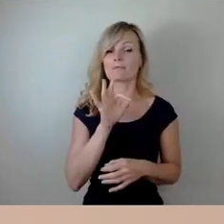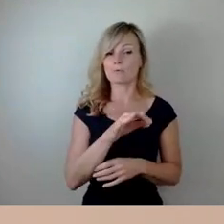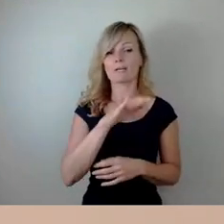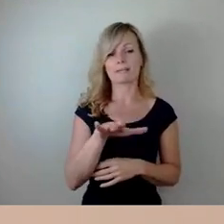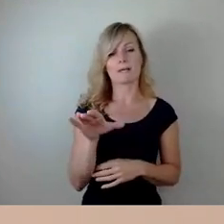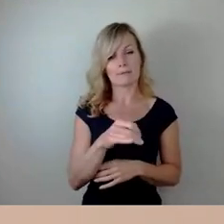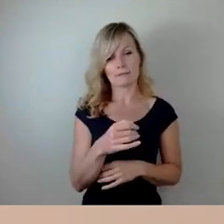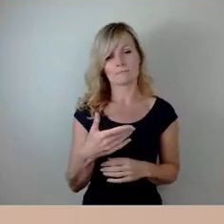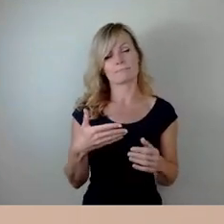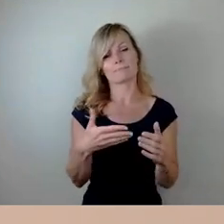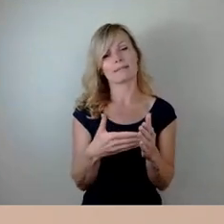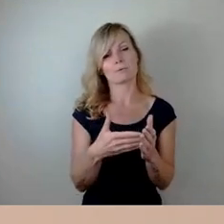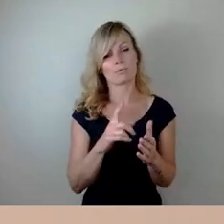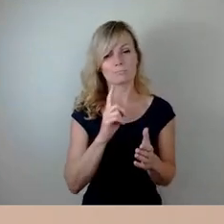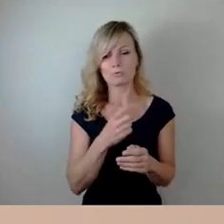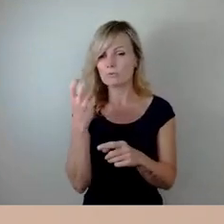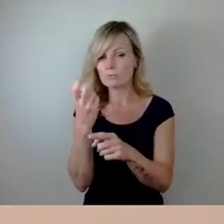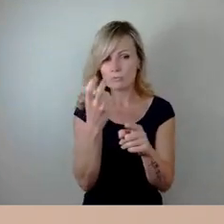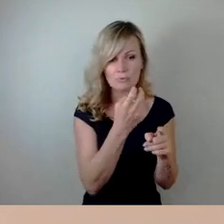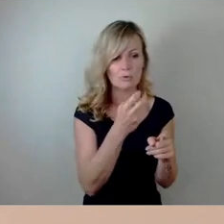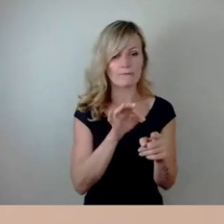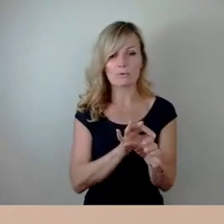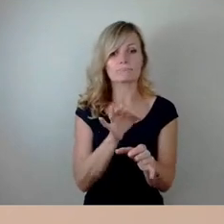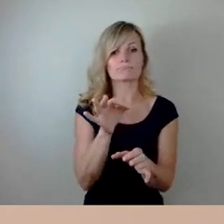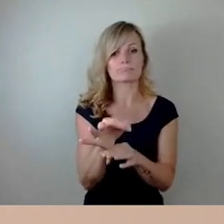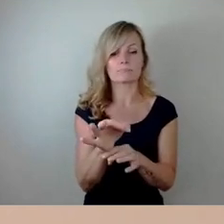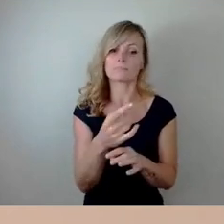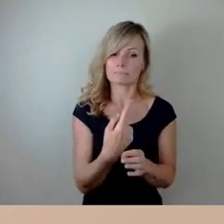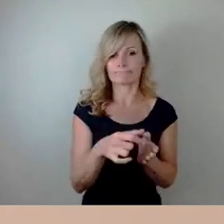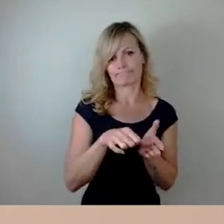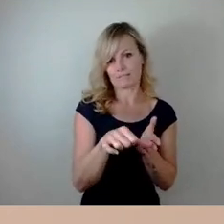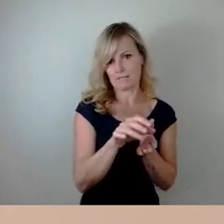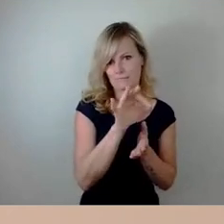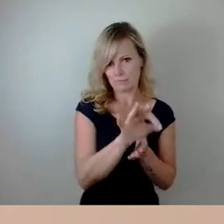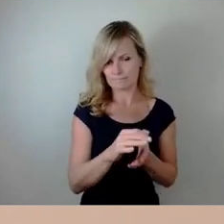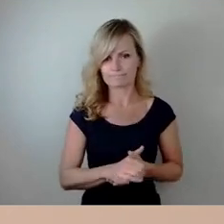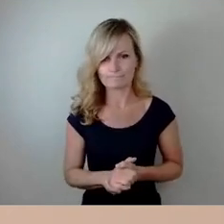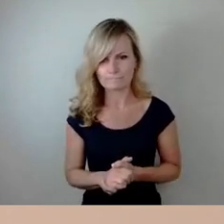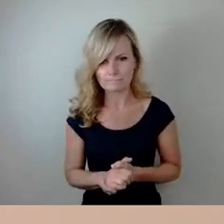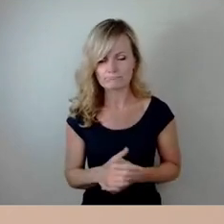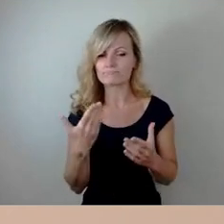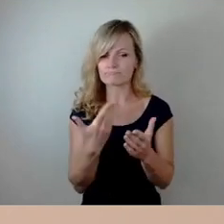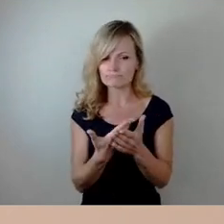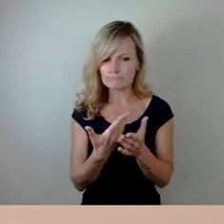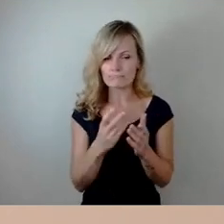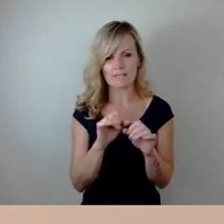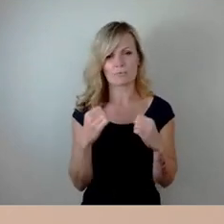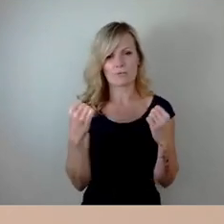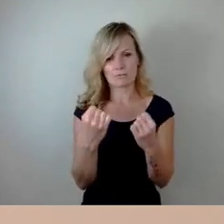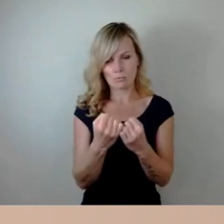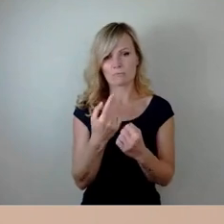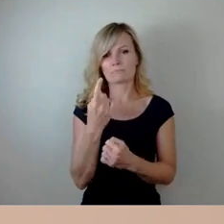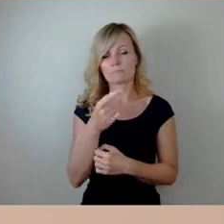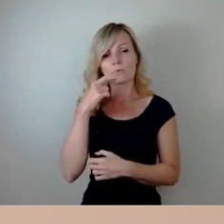finden und auch ausfinanzieren. Aufgrund der Situation des Krieges in der Ukraine